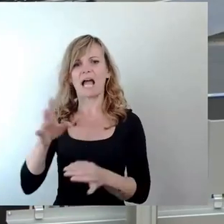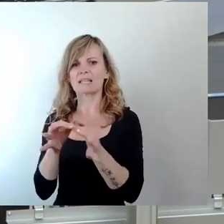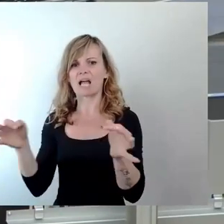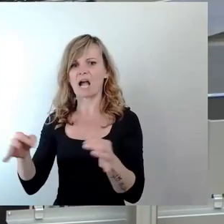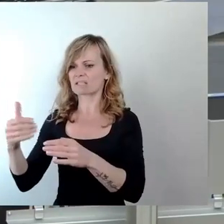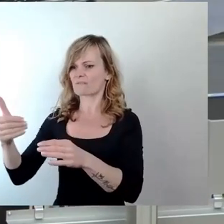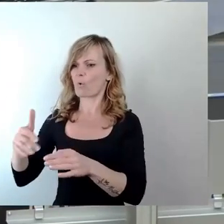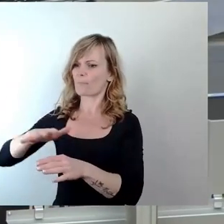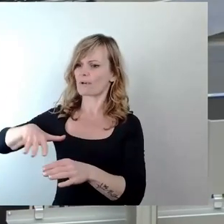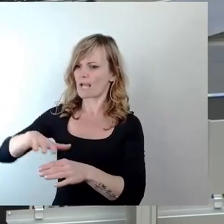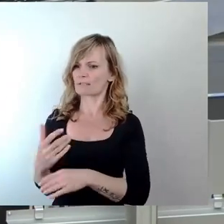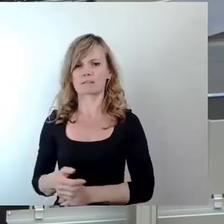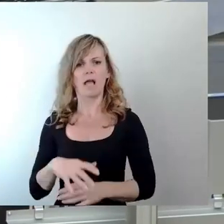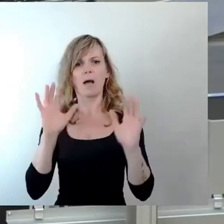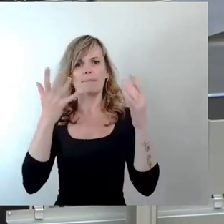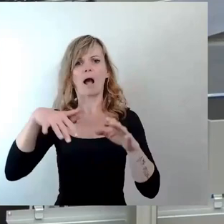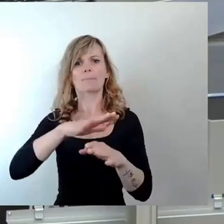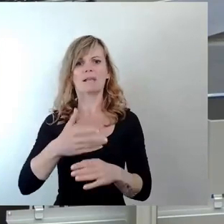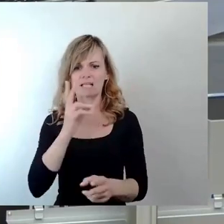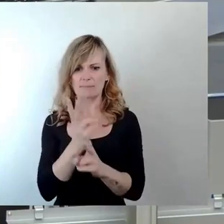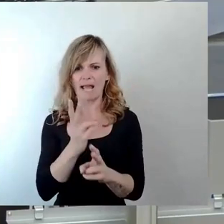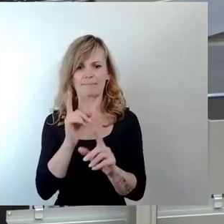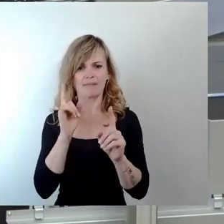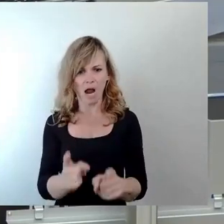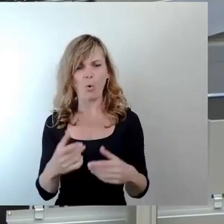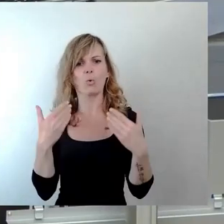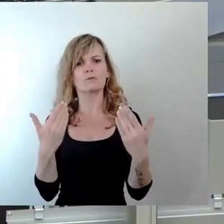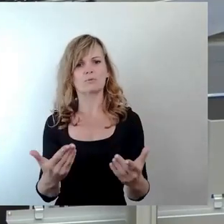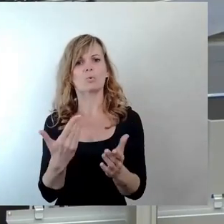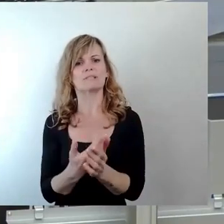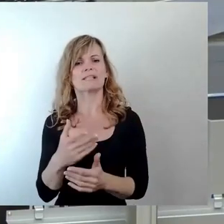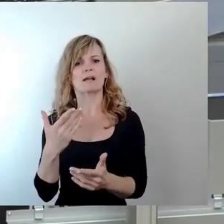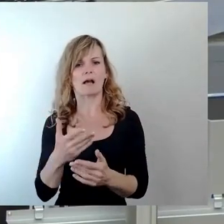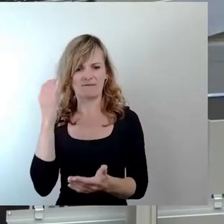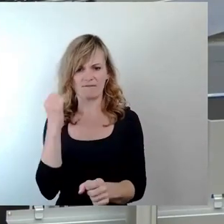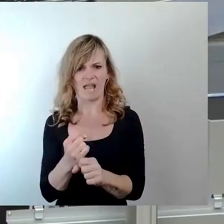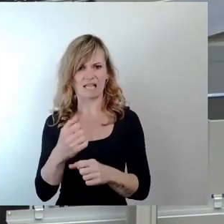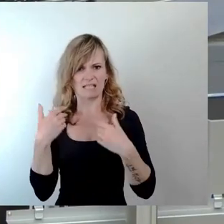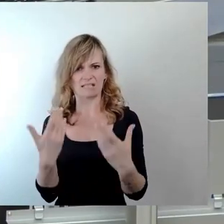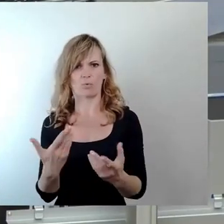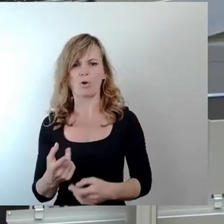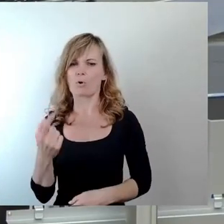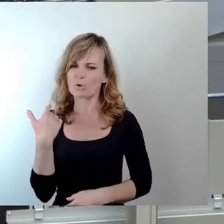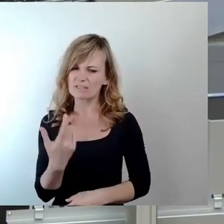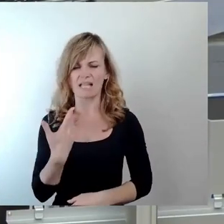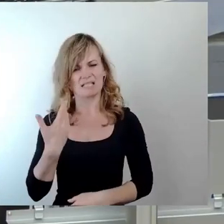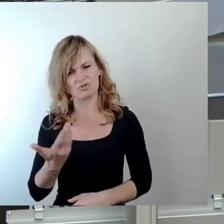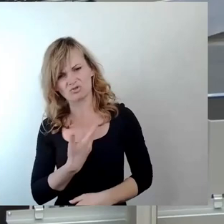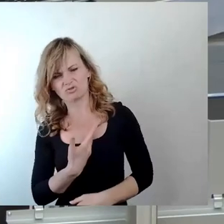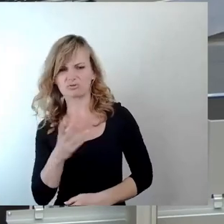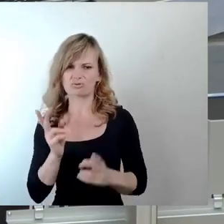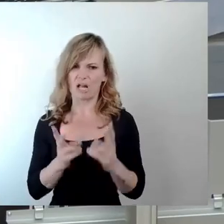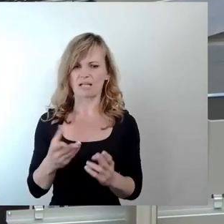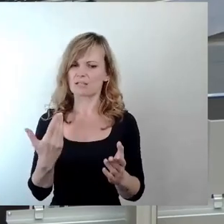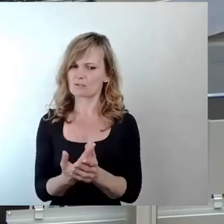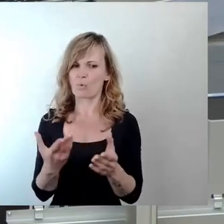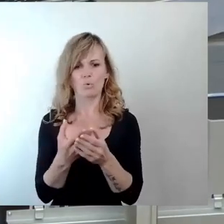Parkplatz, der bleibt dann auch erhalten. Ja, und so ist dann praktisch die Salamitaktik jetzt durch. Und das finde ich mehr als bedauerlich und das ist eine schlechte Lösung und